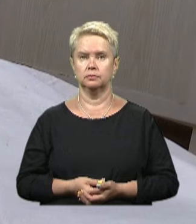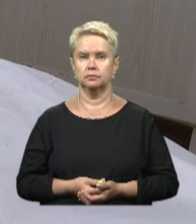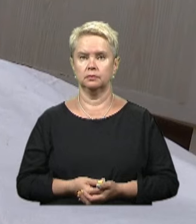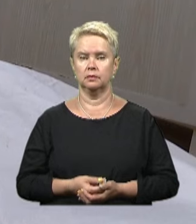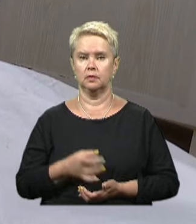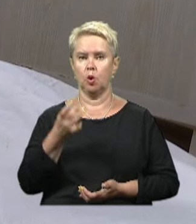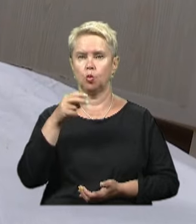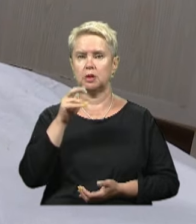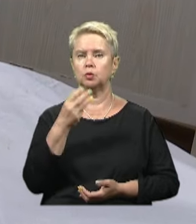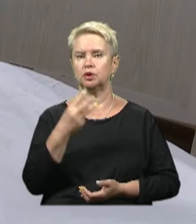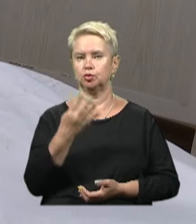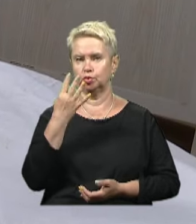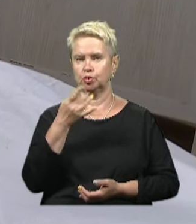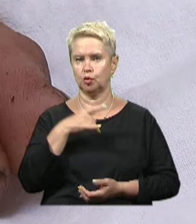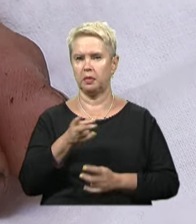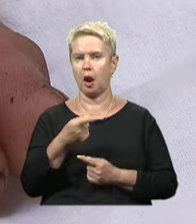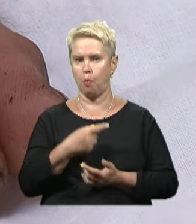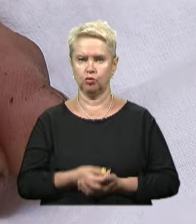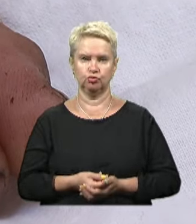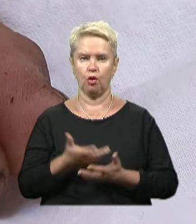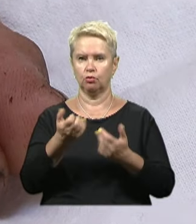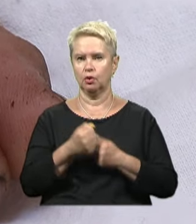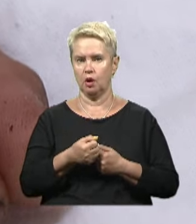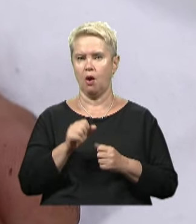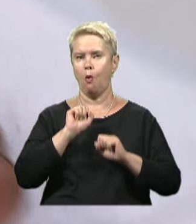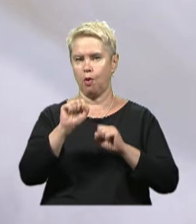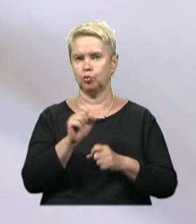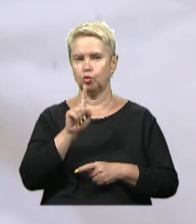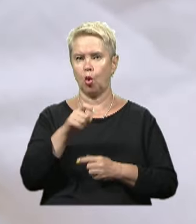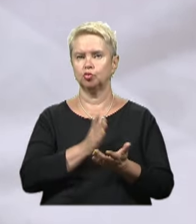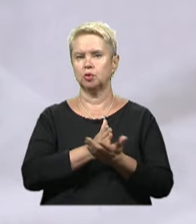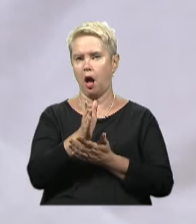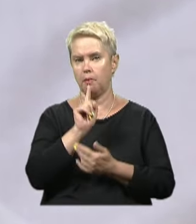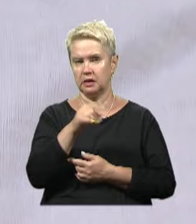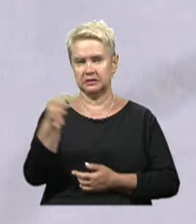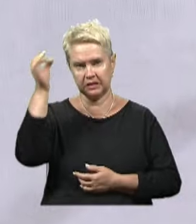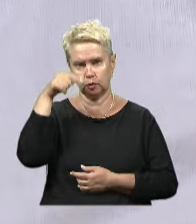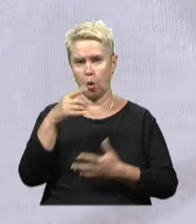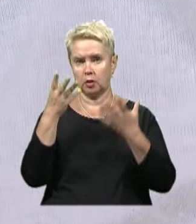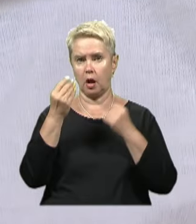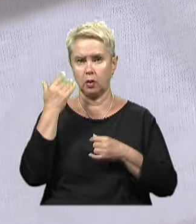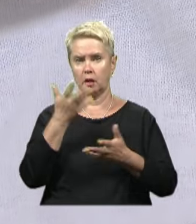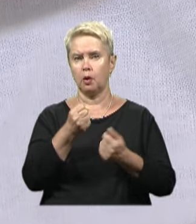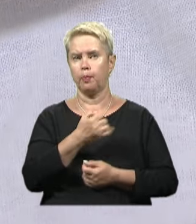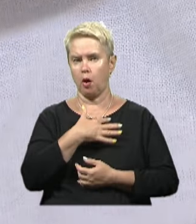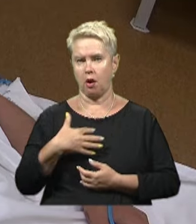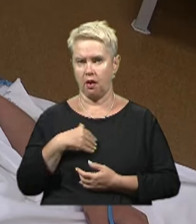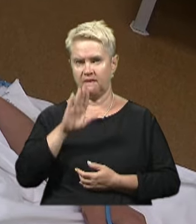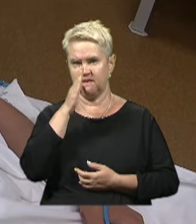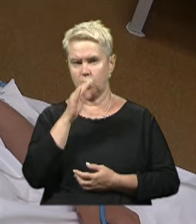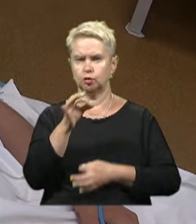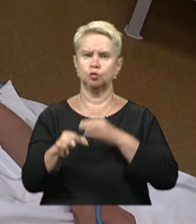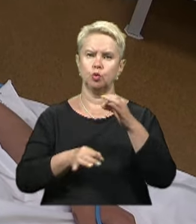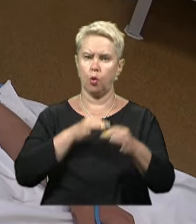Руслану, 34, сам родом з Тернопільщини, тримав оборону на Донецькому напрямі. Згадує того дня, коли отримав поранення, ворог